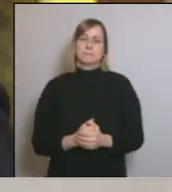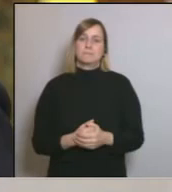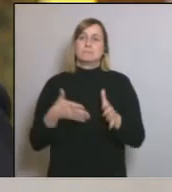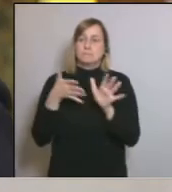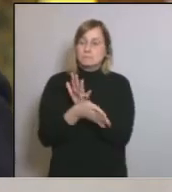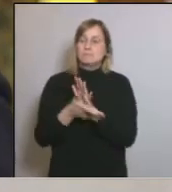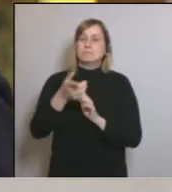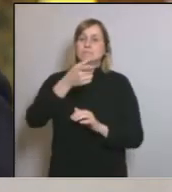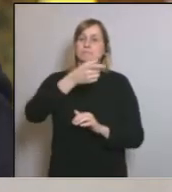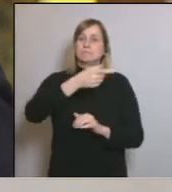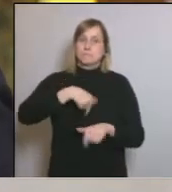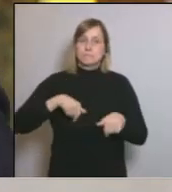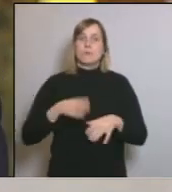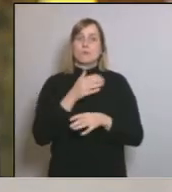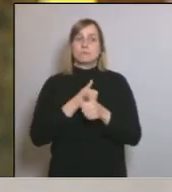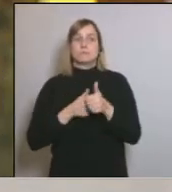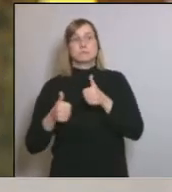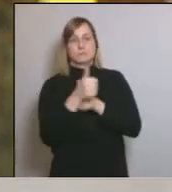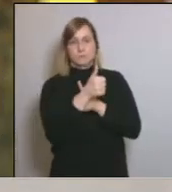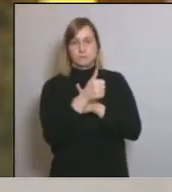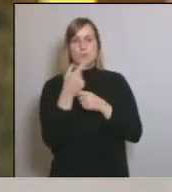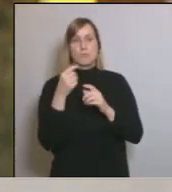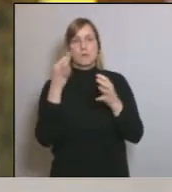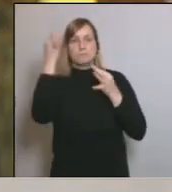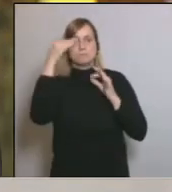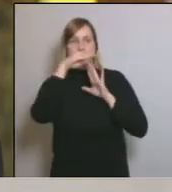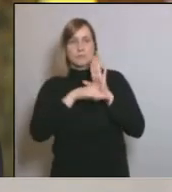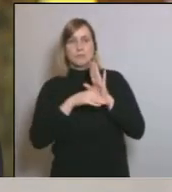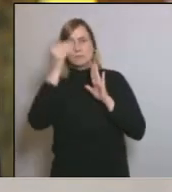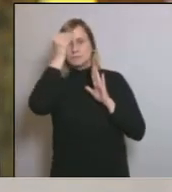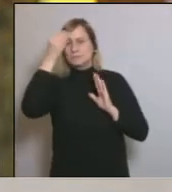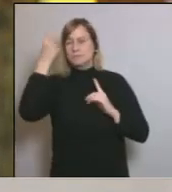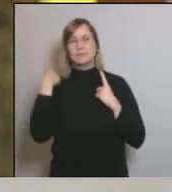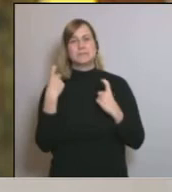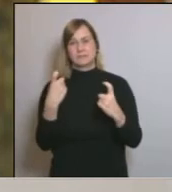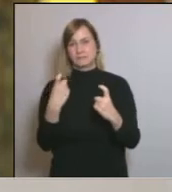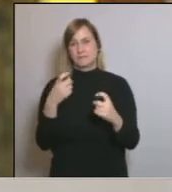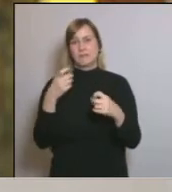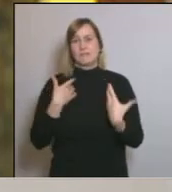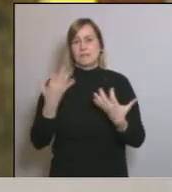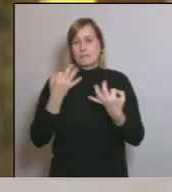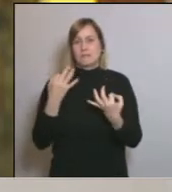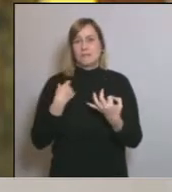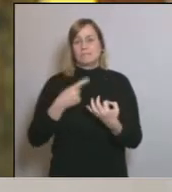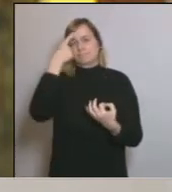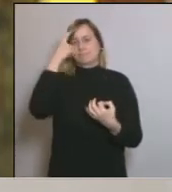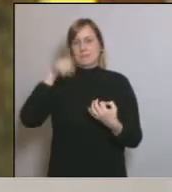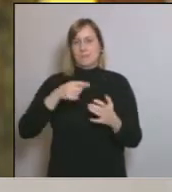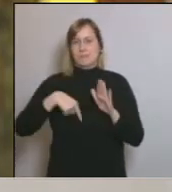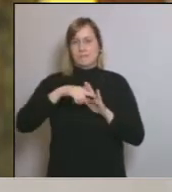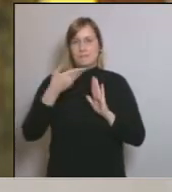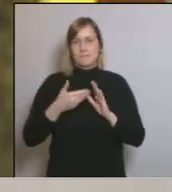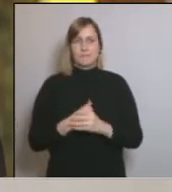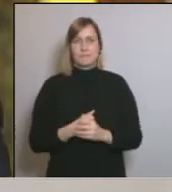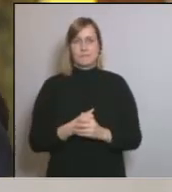hem avançat tota una sèrie de mesures que nosaltres creiem que són imprescindibles que ara es tingui en compte. El govern